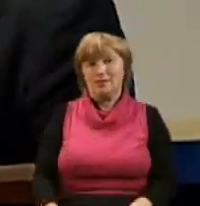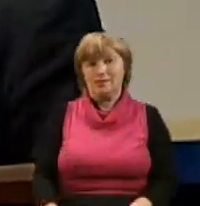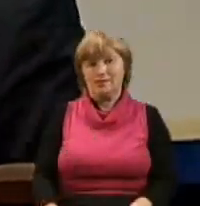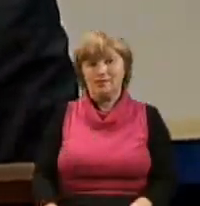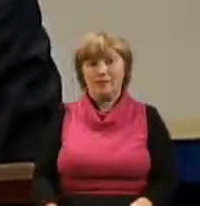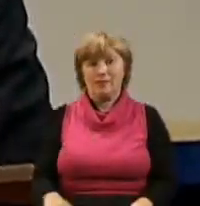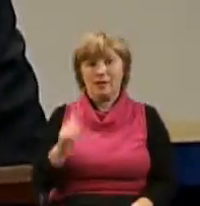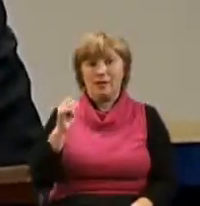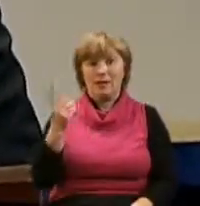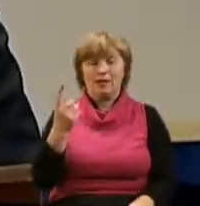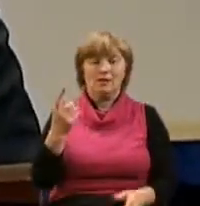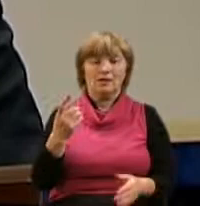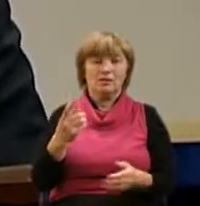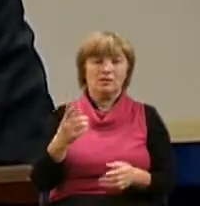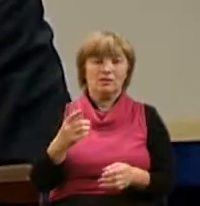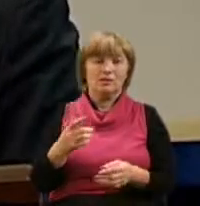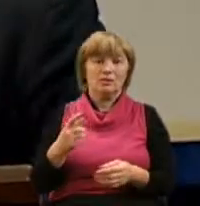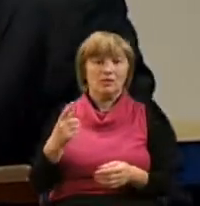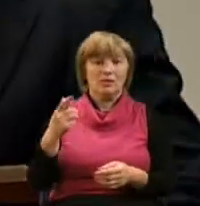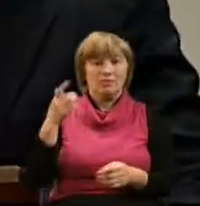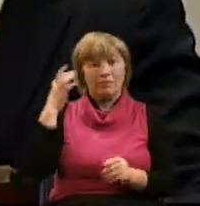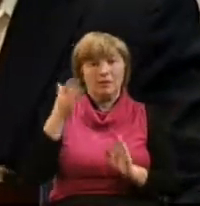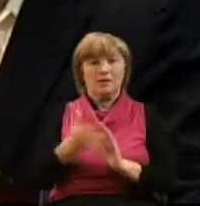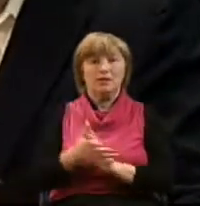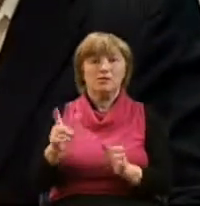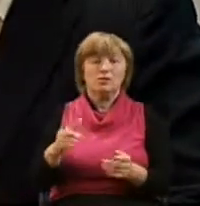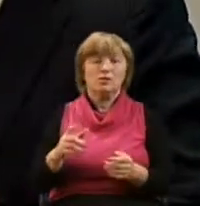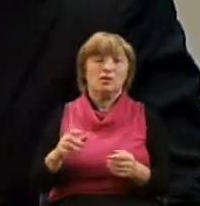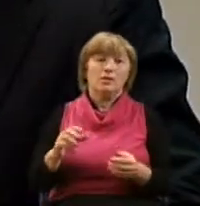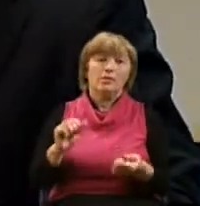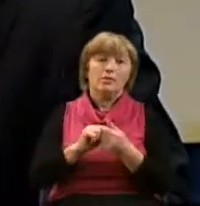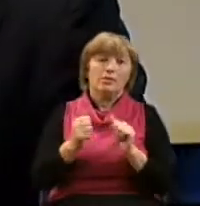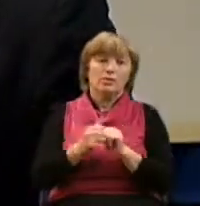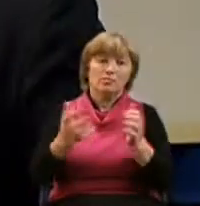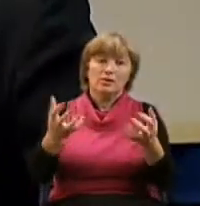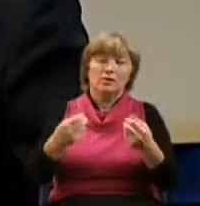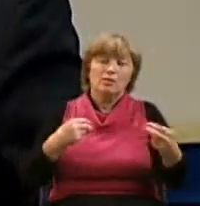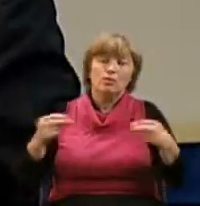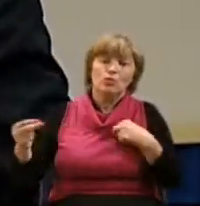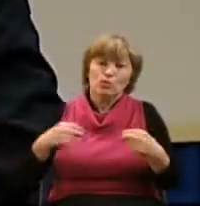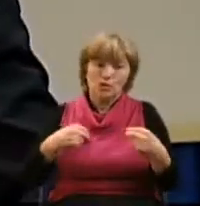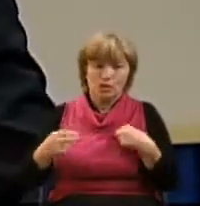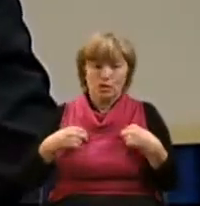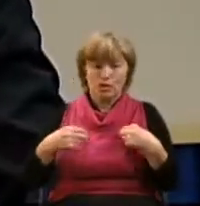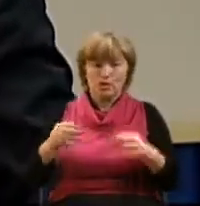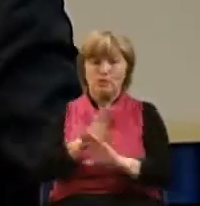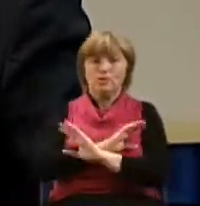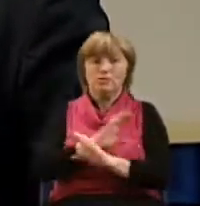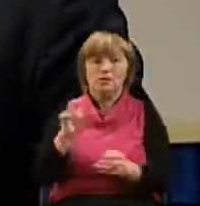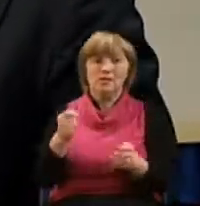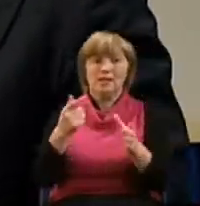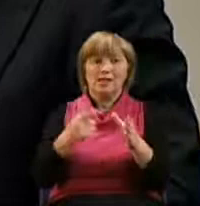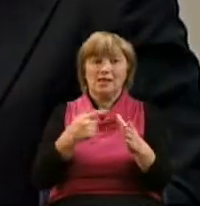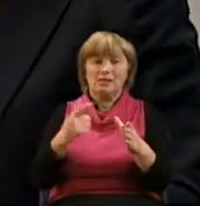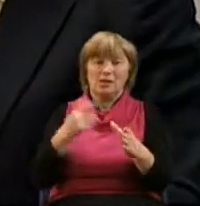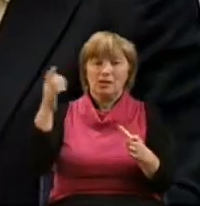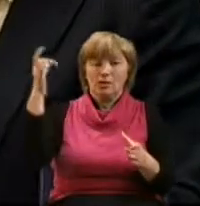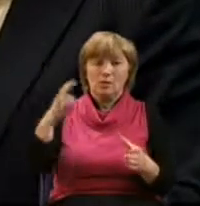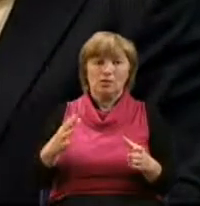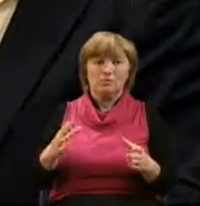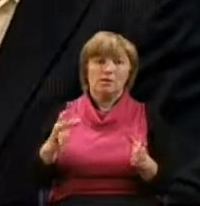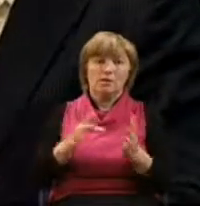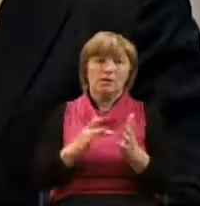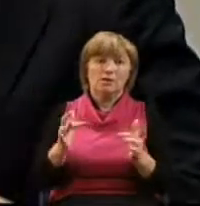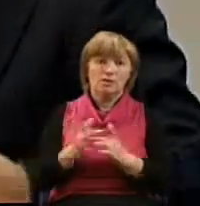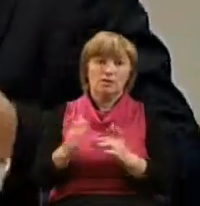совершенно ясно, что Петр, он принял мученическую смерть за имя Господа и Иисуса Христа.